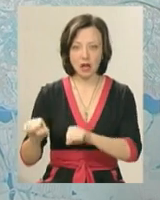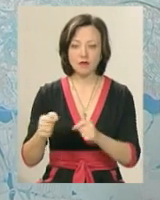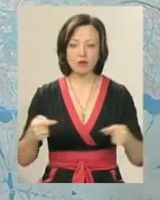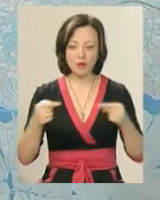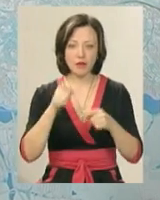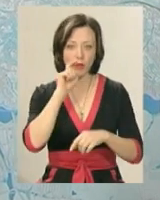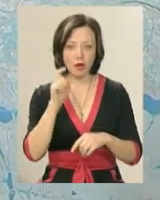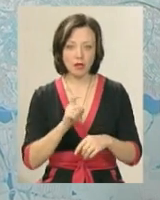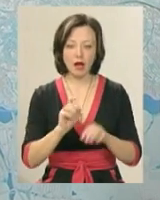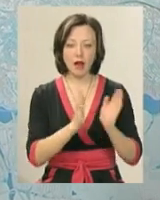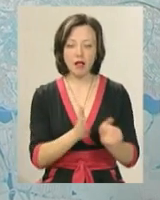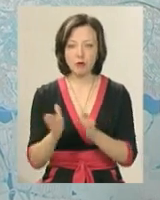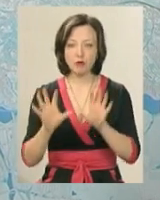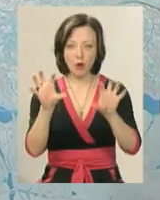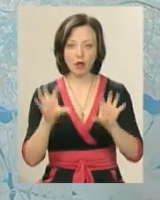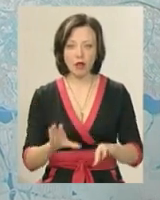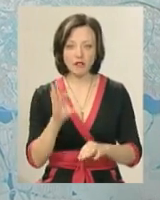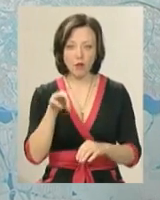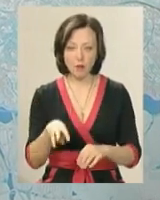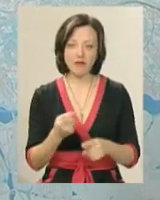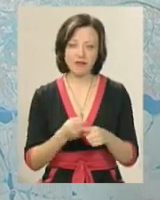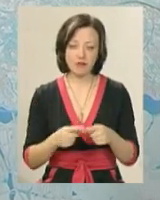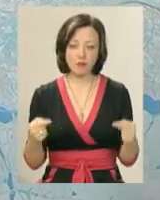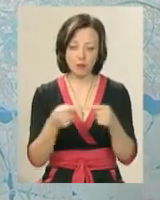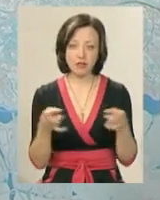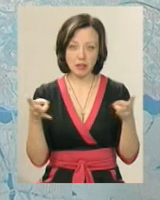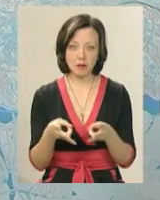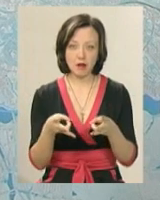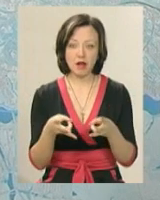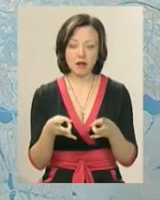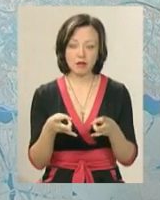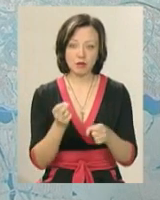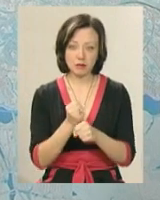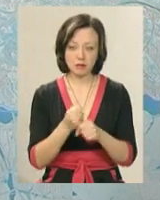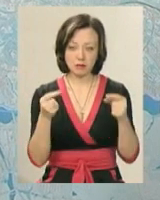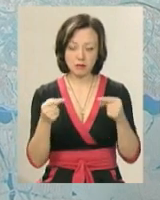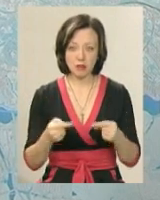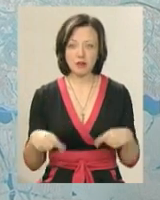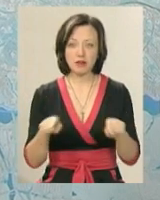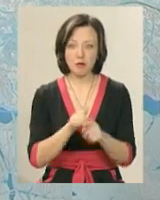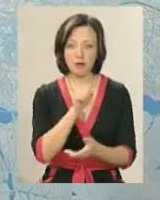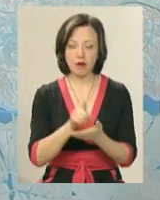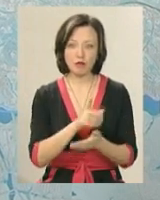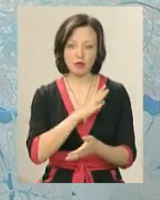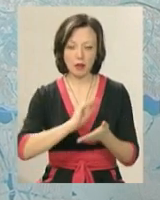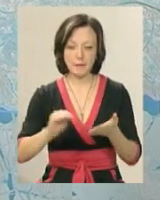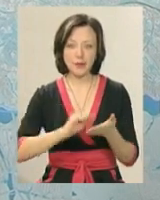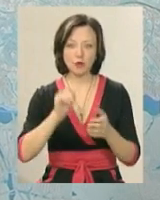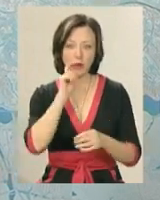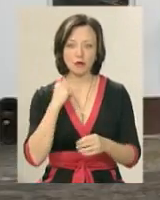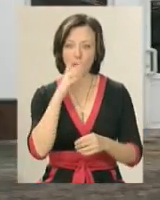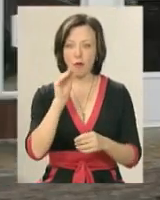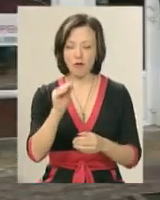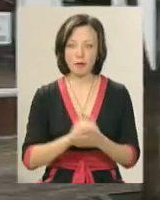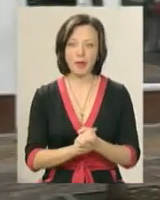в Україні, який регламентується законодавством, відповідно, їх теж треба буде приводити у відповідність, і вони все-таки мають бути написані українською